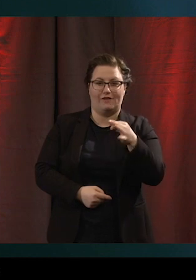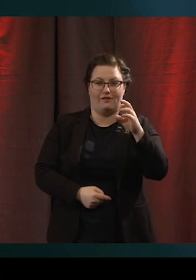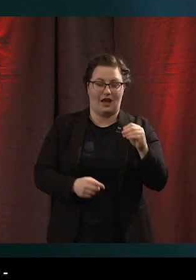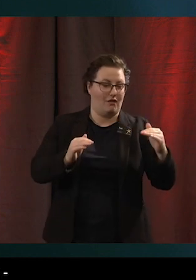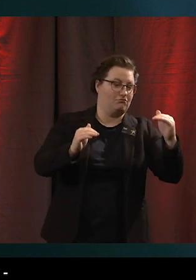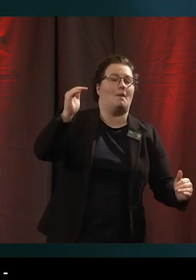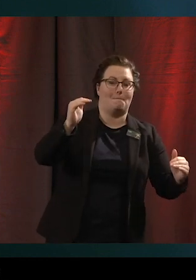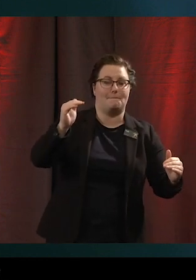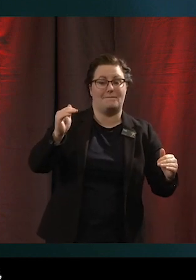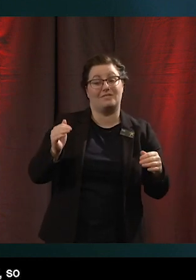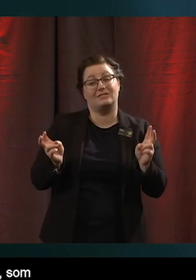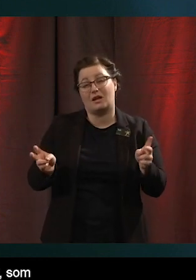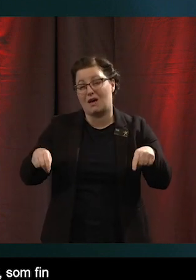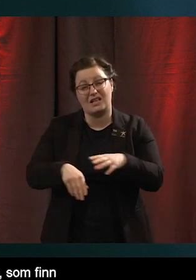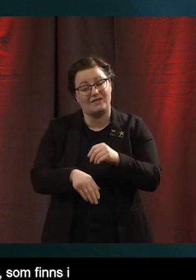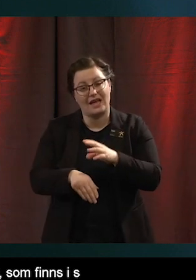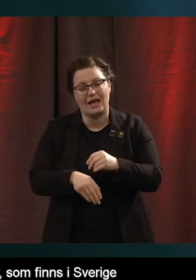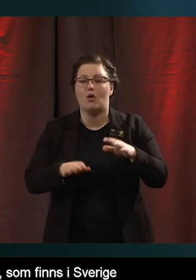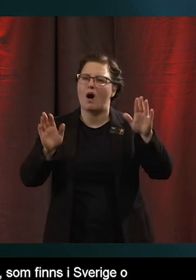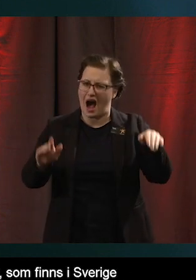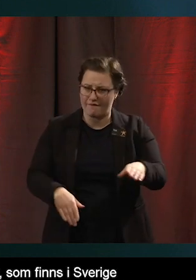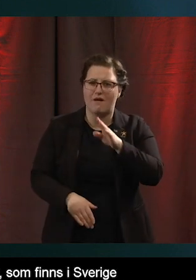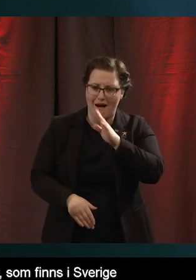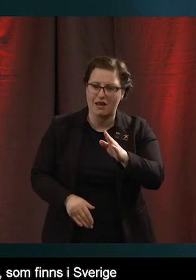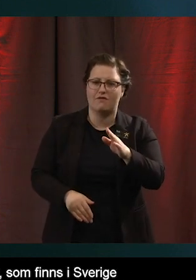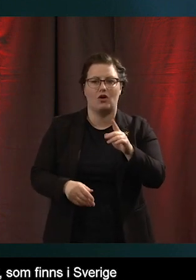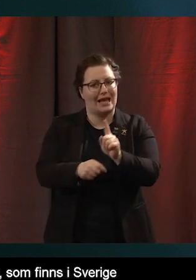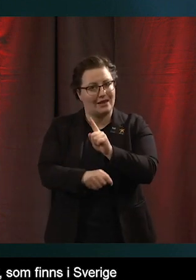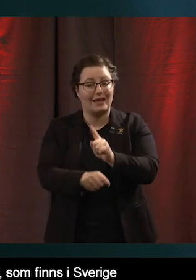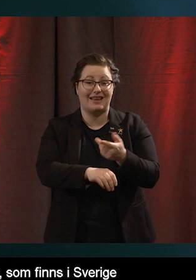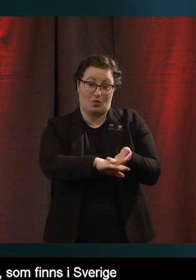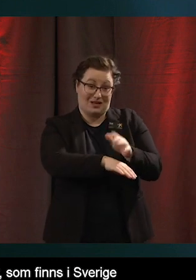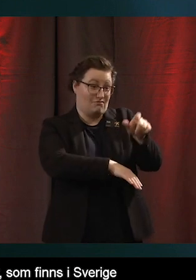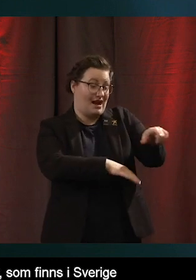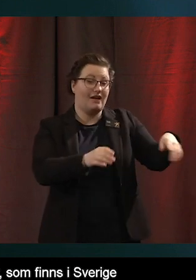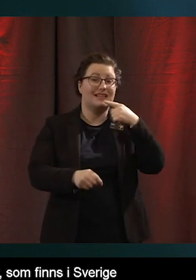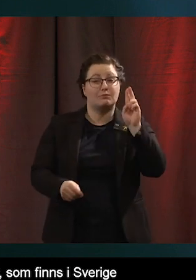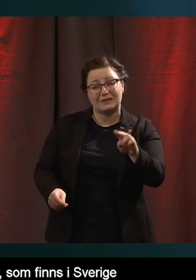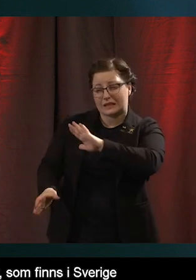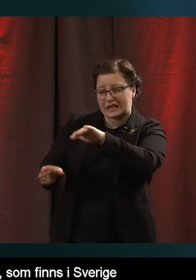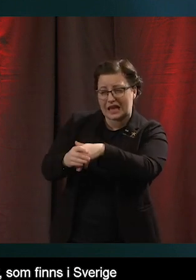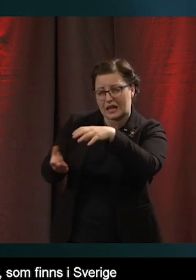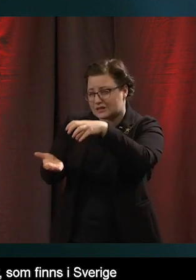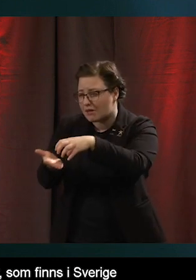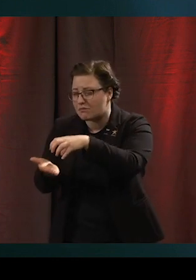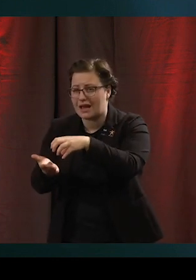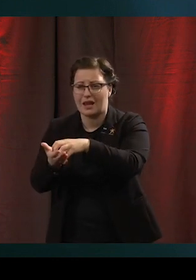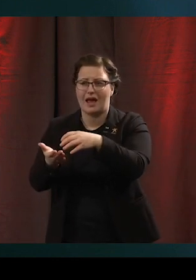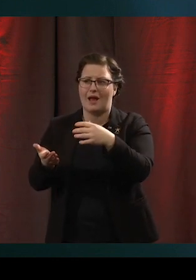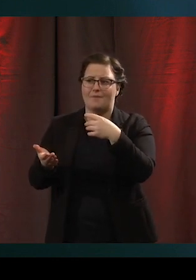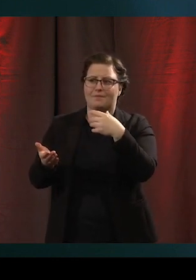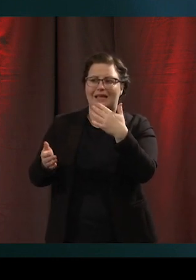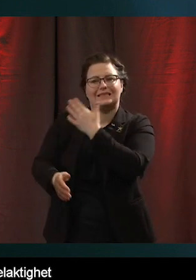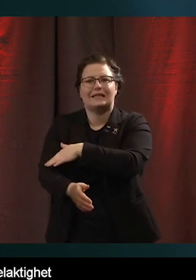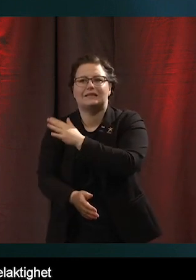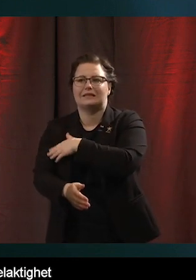varit allvar hela tiden. Och experterna har förstås sagt att delaktighet i samhället och i samhällets tjänster och